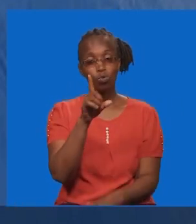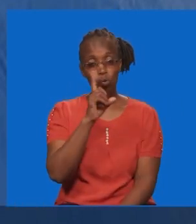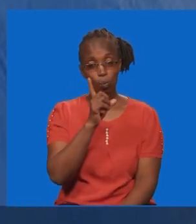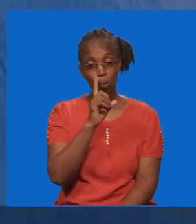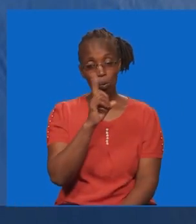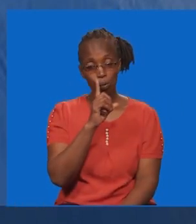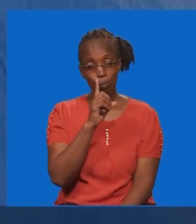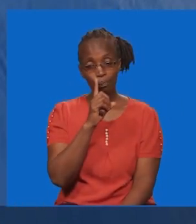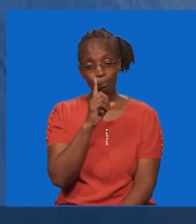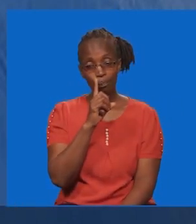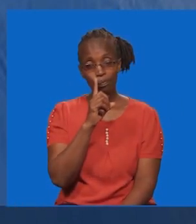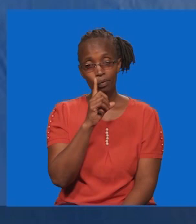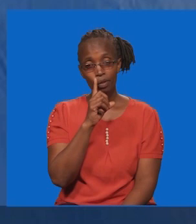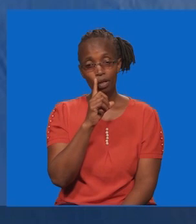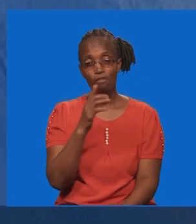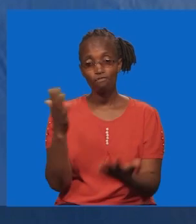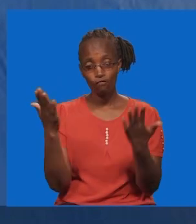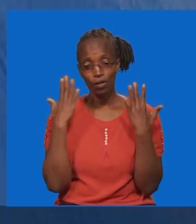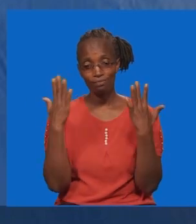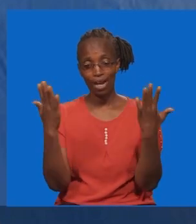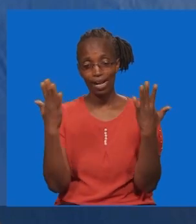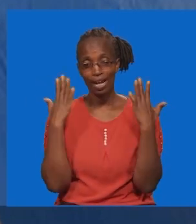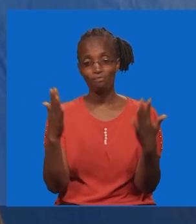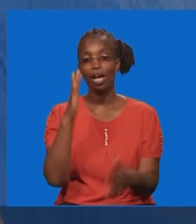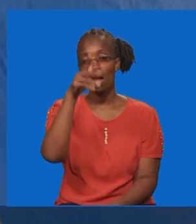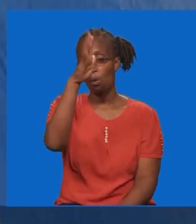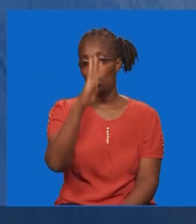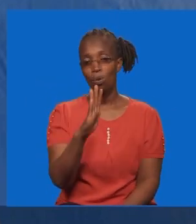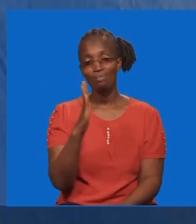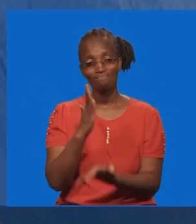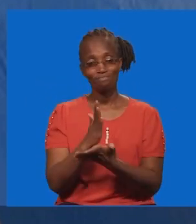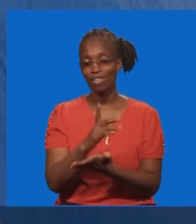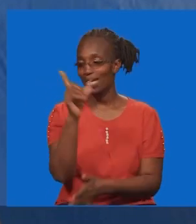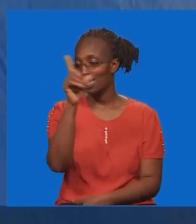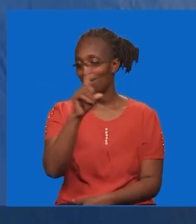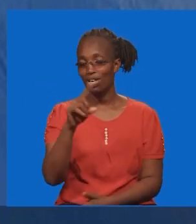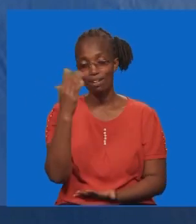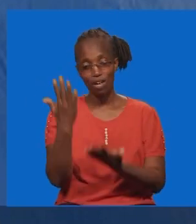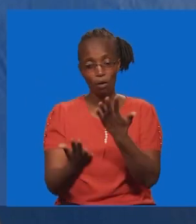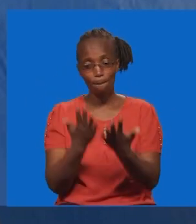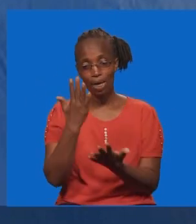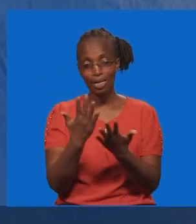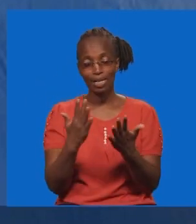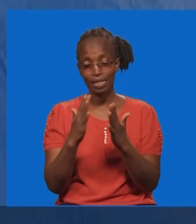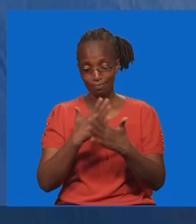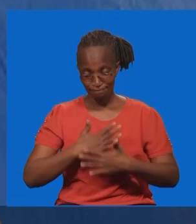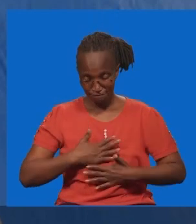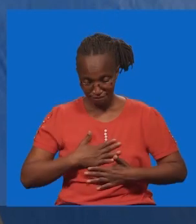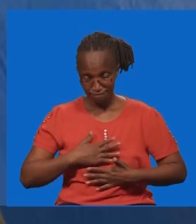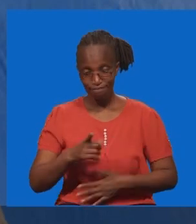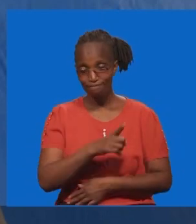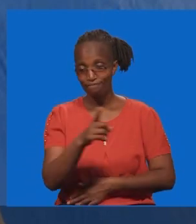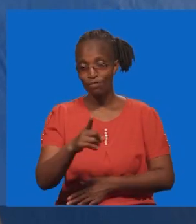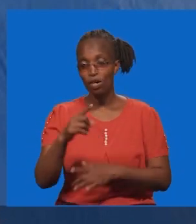leo na yule wa milele na milele. Mungu afananishi. Na ni nakuomba